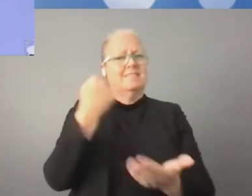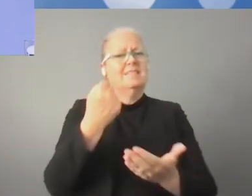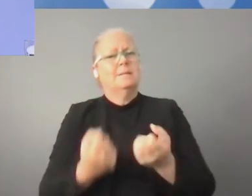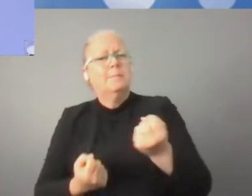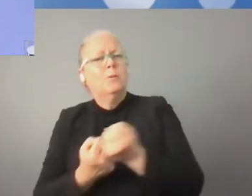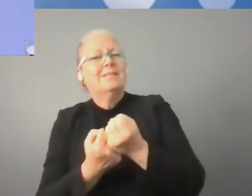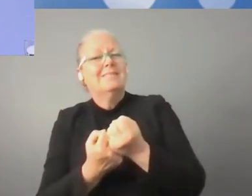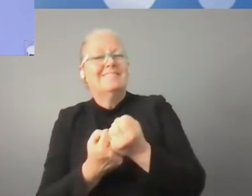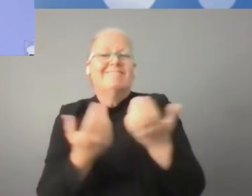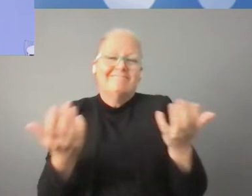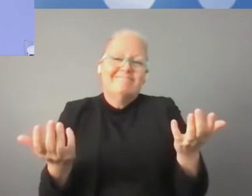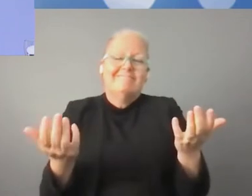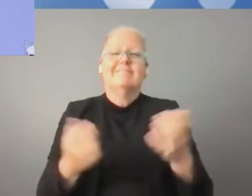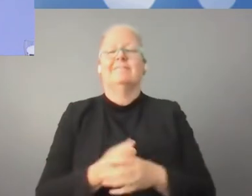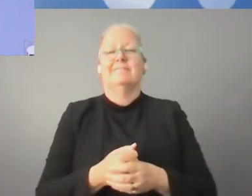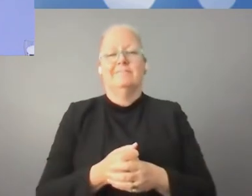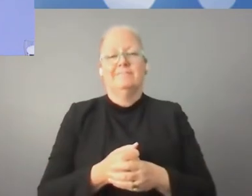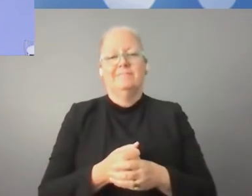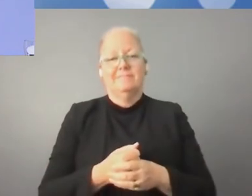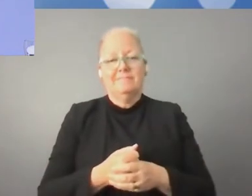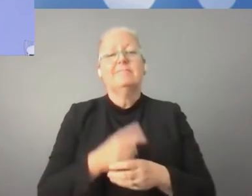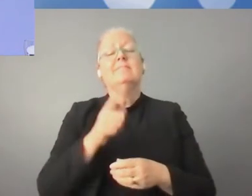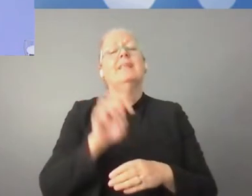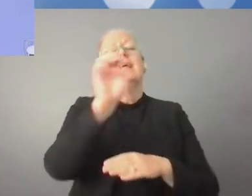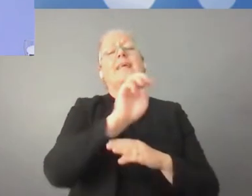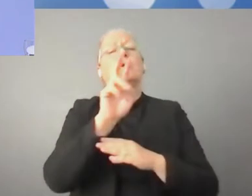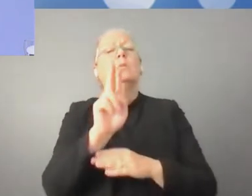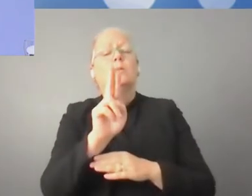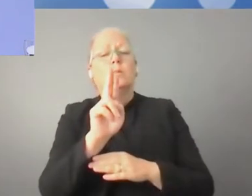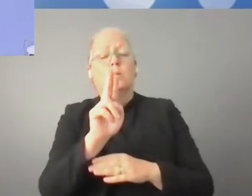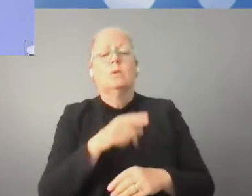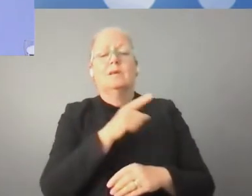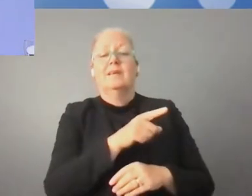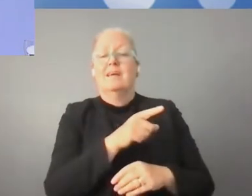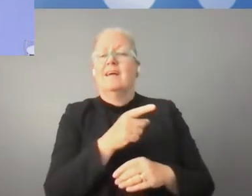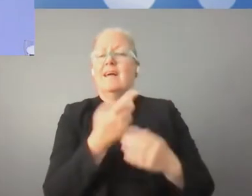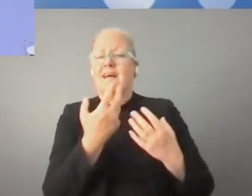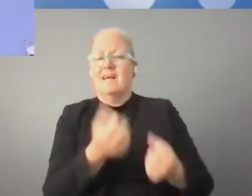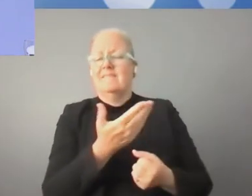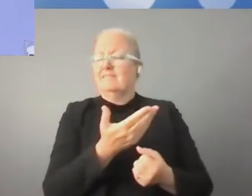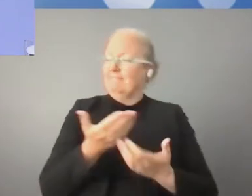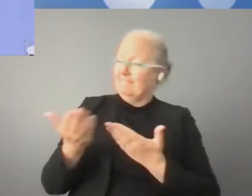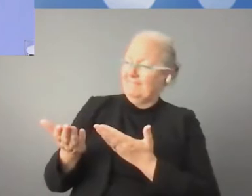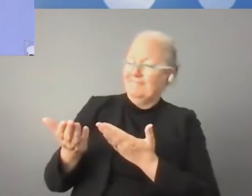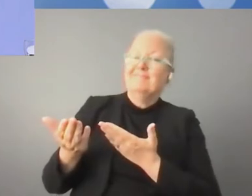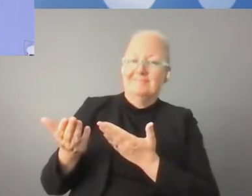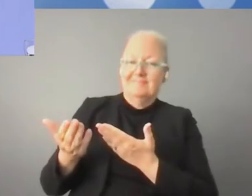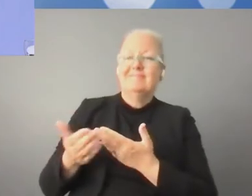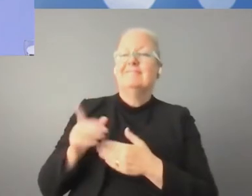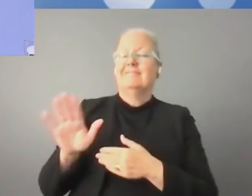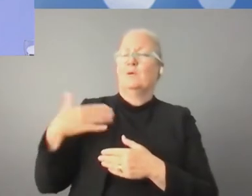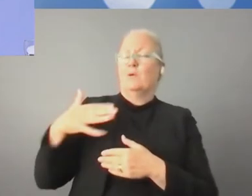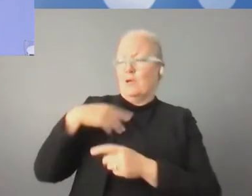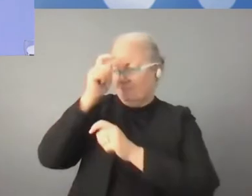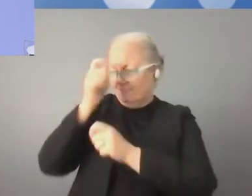przeszkoliliśmy pracowników, żeby ta zmiana mogła być możliwa. Wcześniej wypowiadała się pani